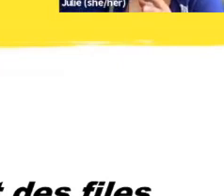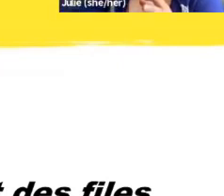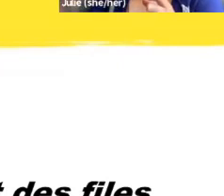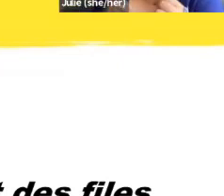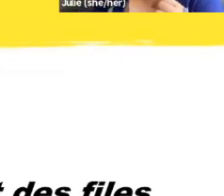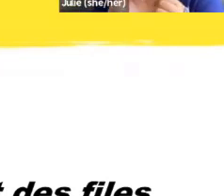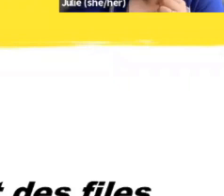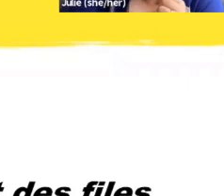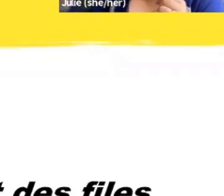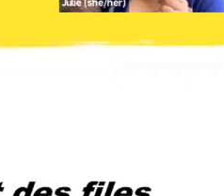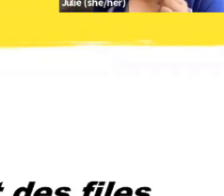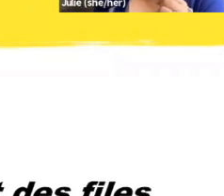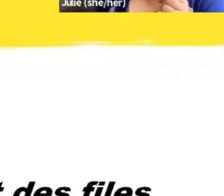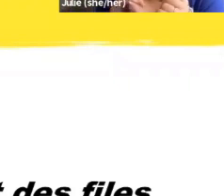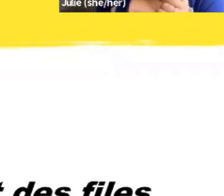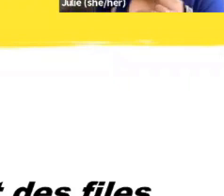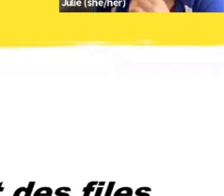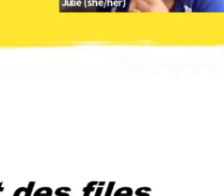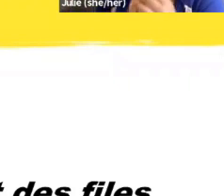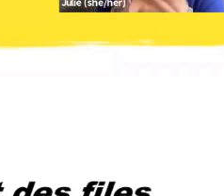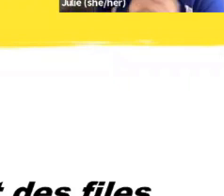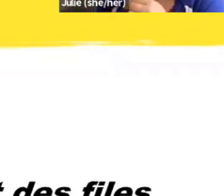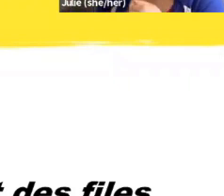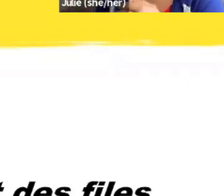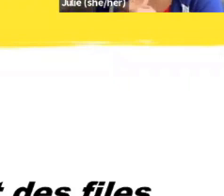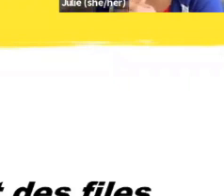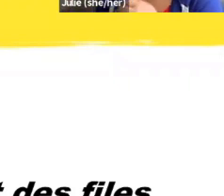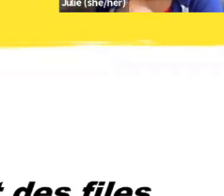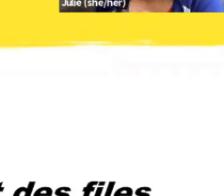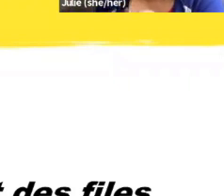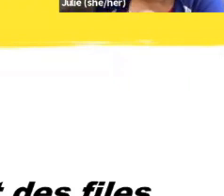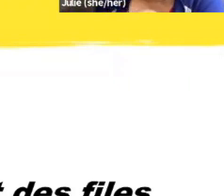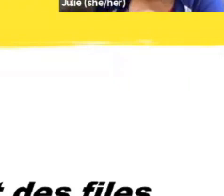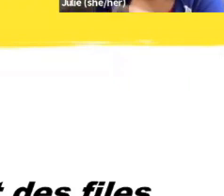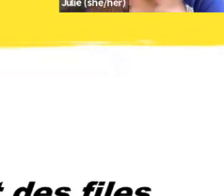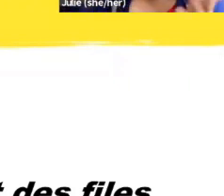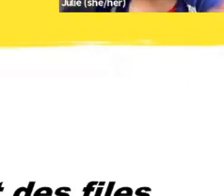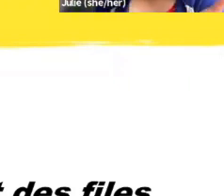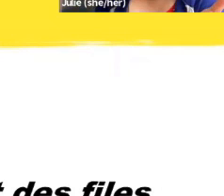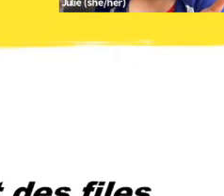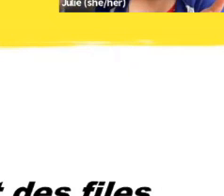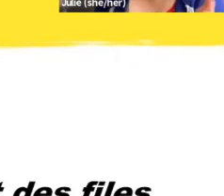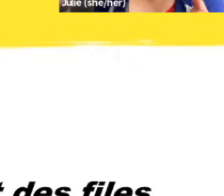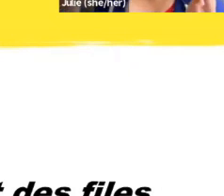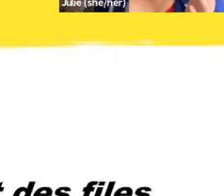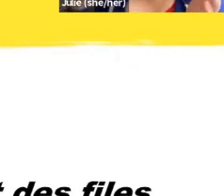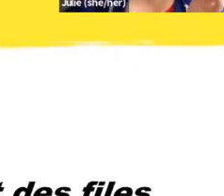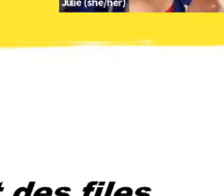contrainte excessive, on se comprend qu'avec un budget de milliards de dollars et plus,